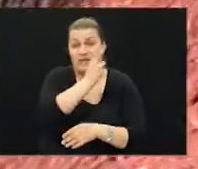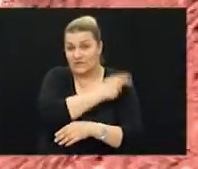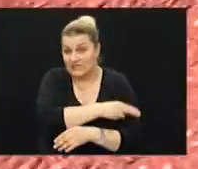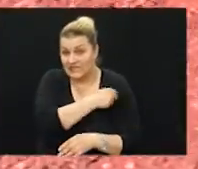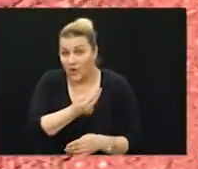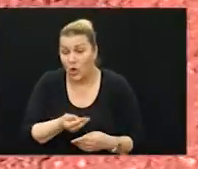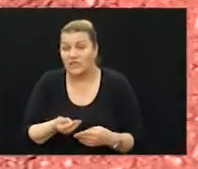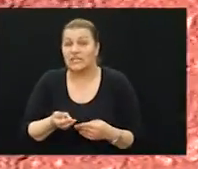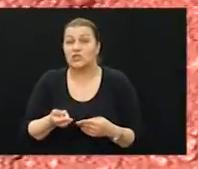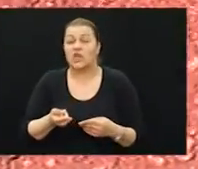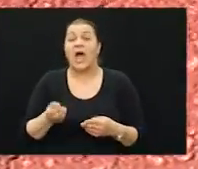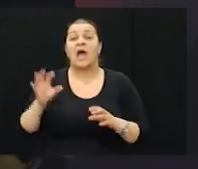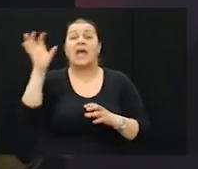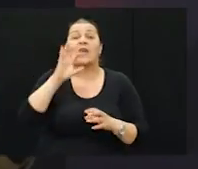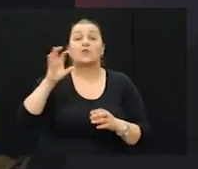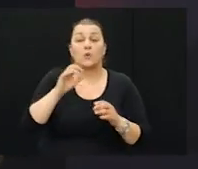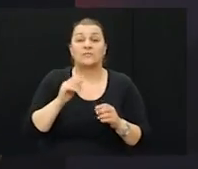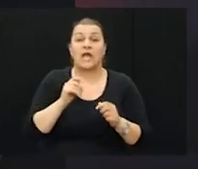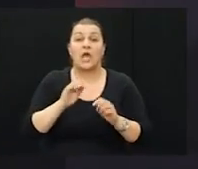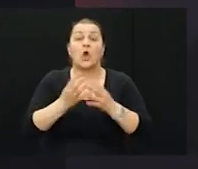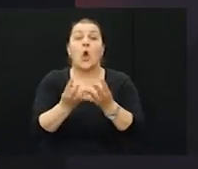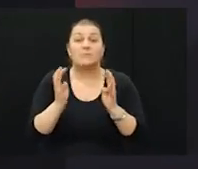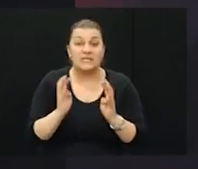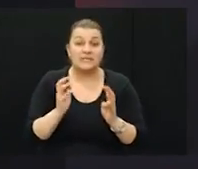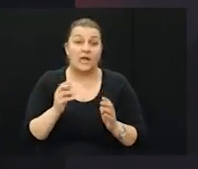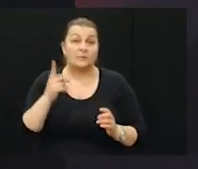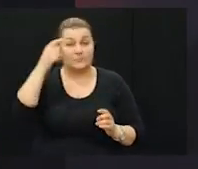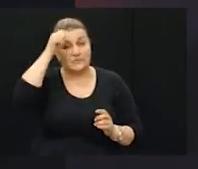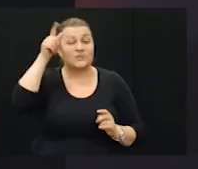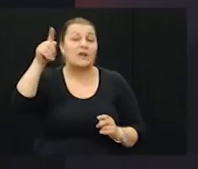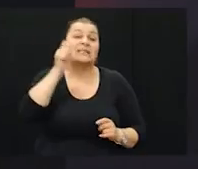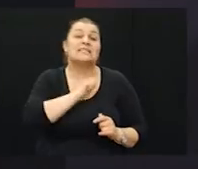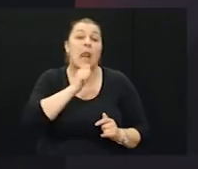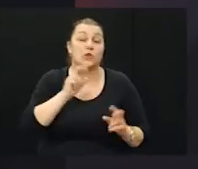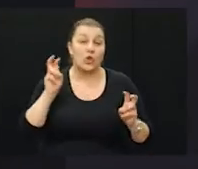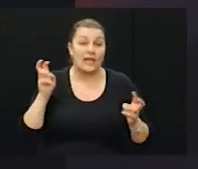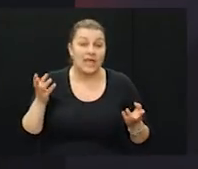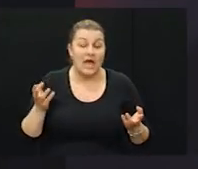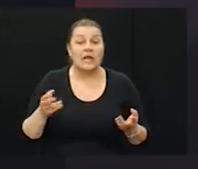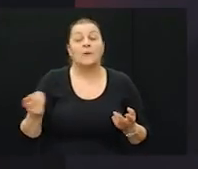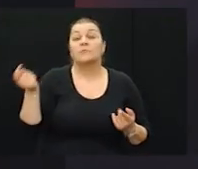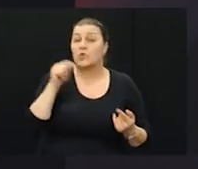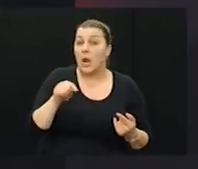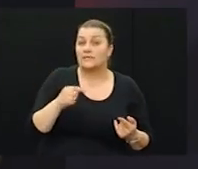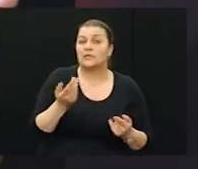predstavnici, dakle, Evropske komisije. Tada smo ih popularno zvali sladoledare. Dolazili su predstavnici, dakle, mnogih